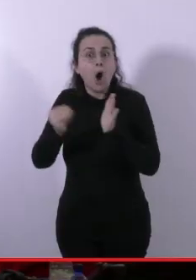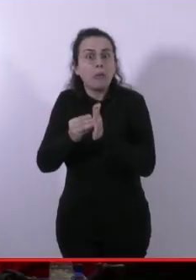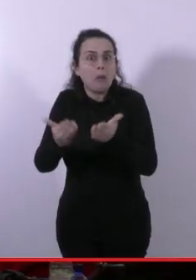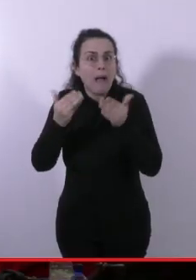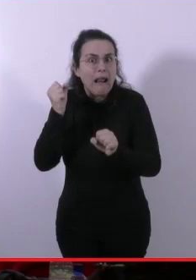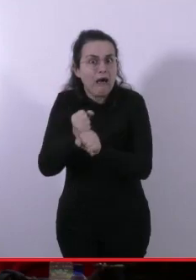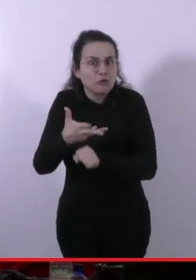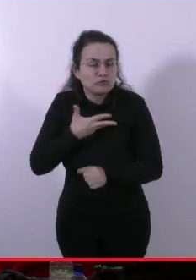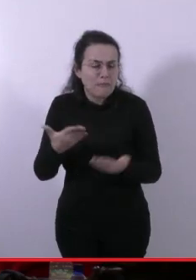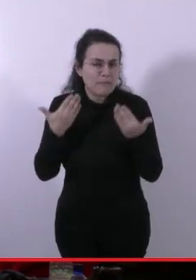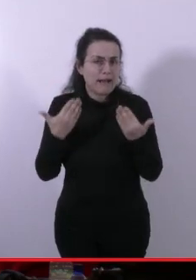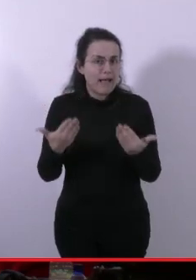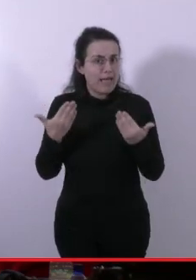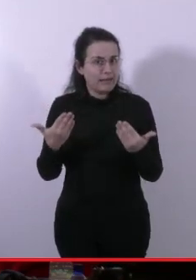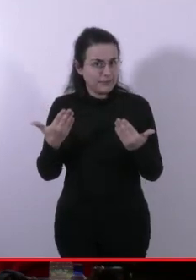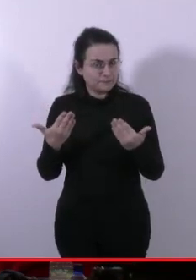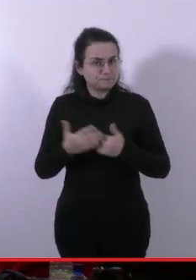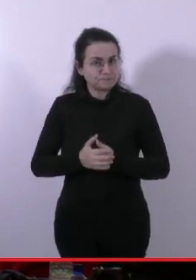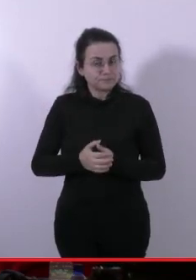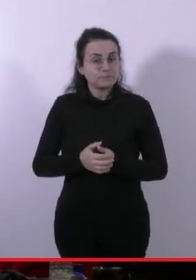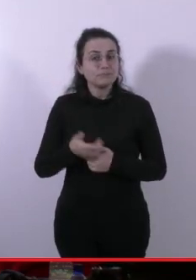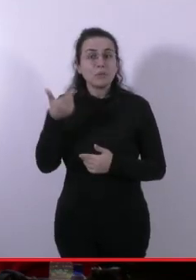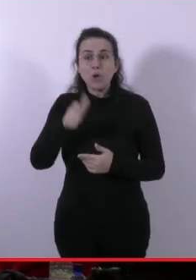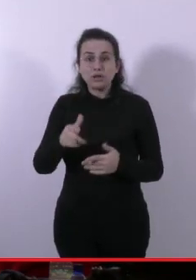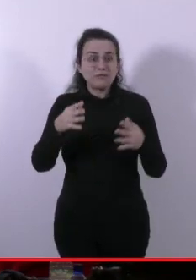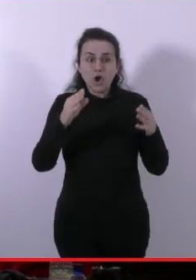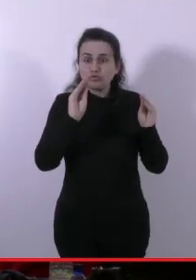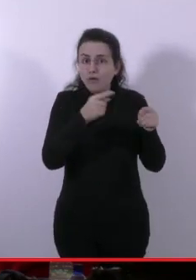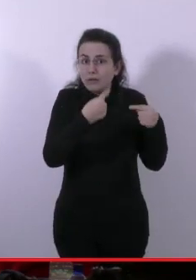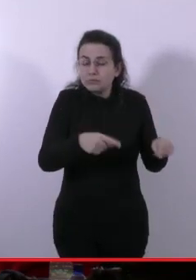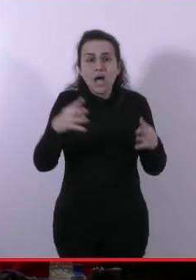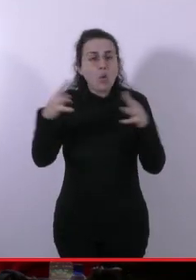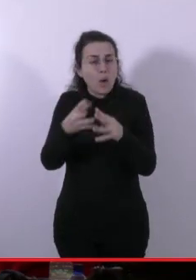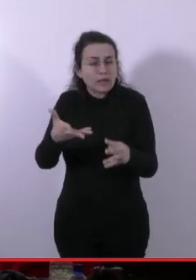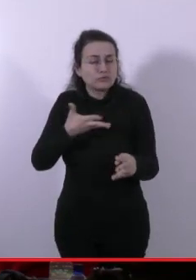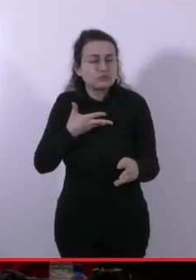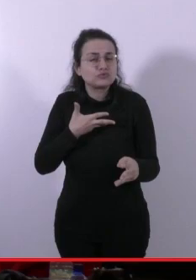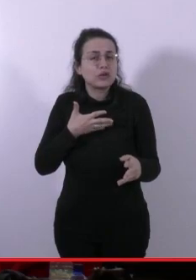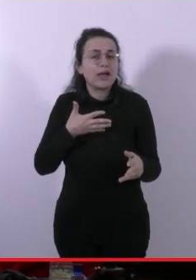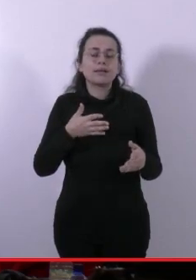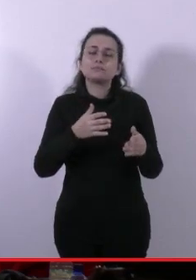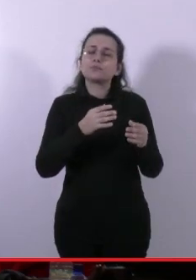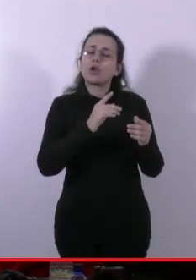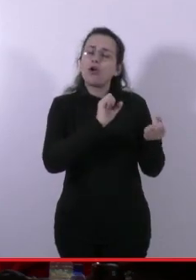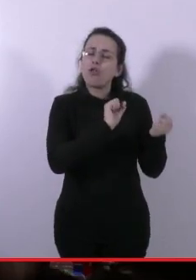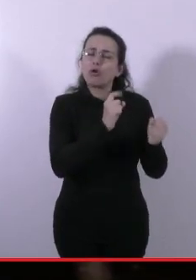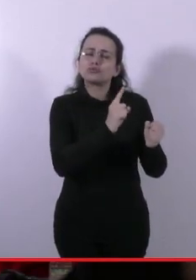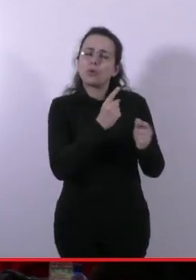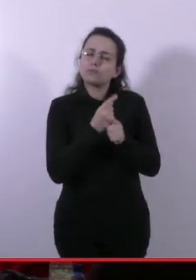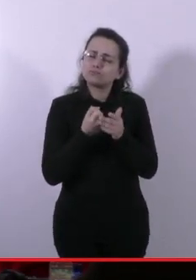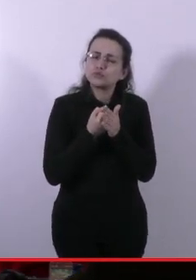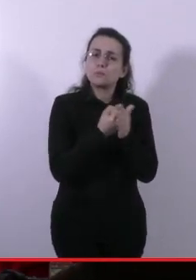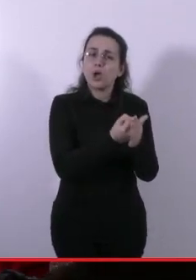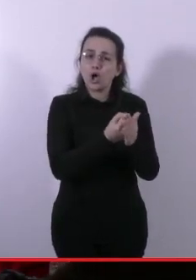E questo è il futuro che lasciamo a questi ragazzi. Con una guerra in casa, noi dobbiamo capirli e sostenerli nelle loro battaglie. Poi siamo arrivati alla